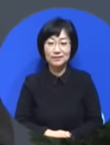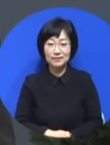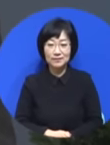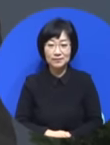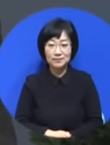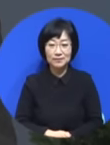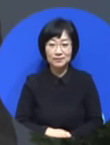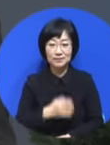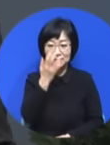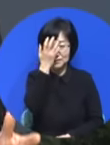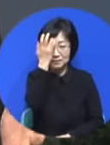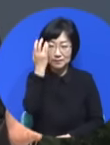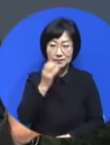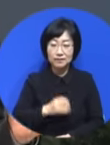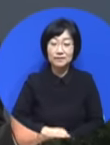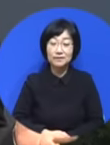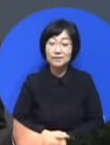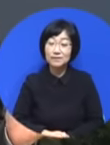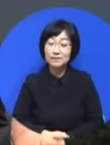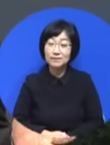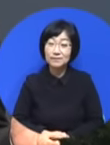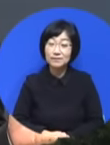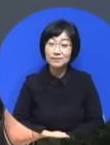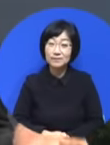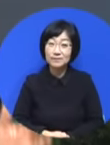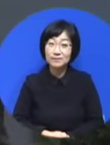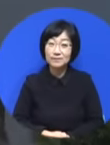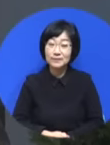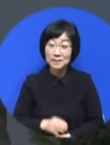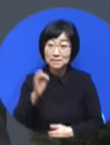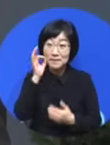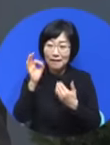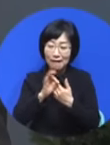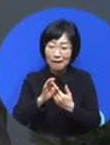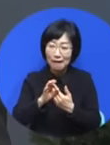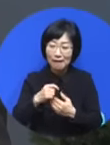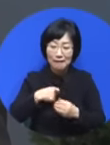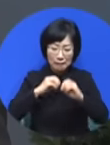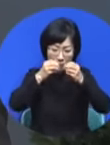여러분 응답이 오지 않고 자꾸 힘들게 생각되어집니까?